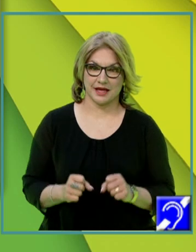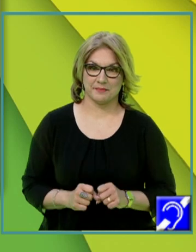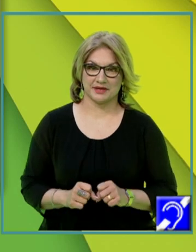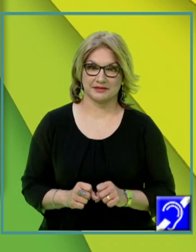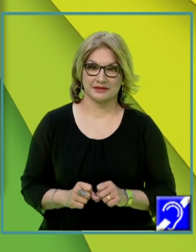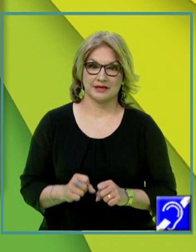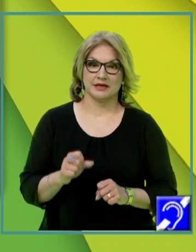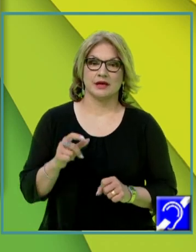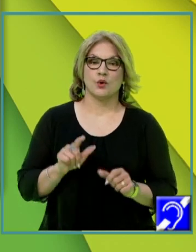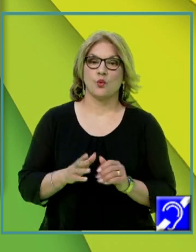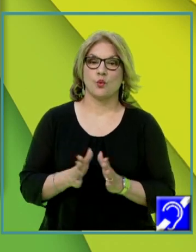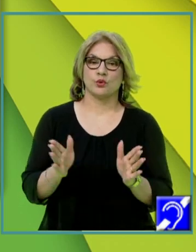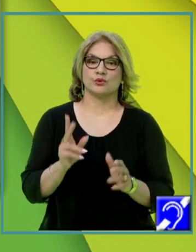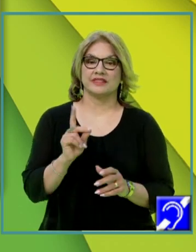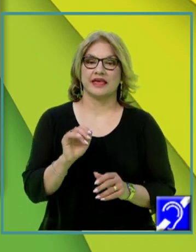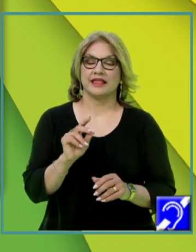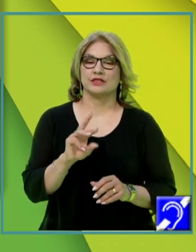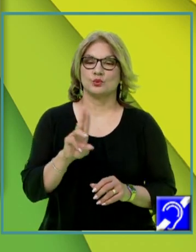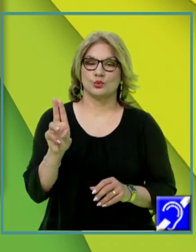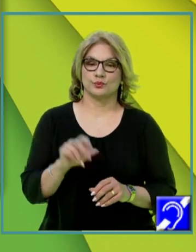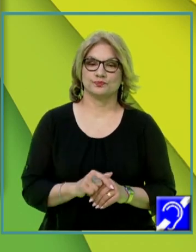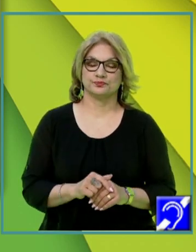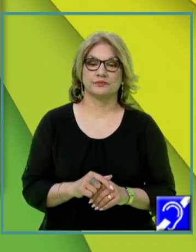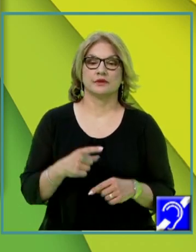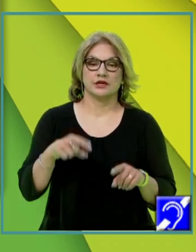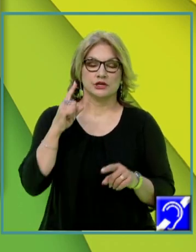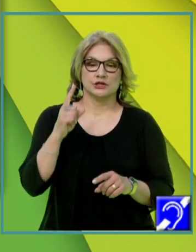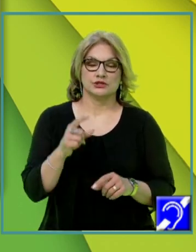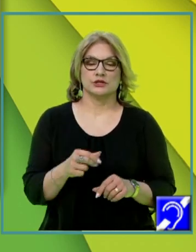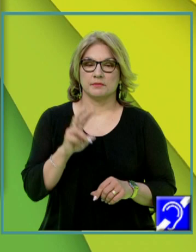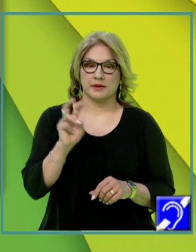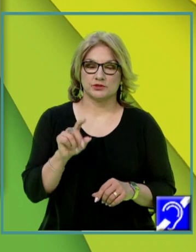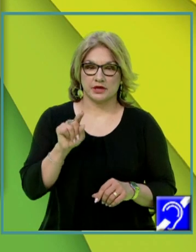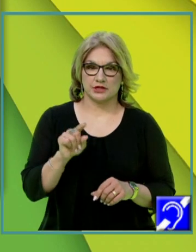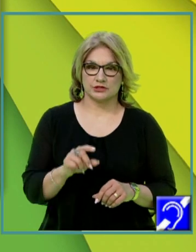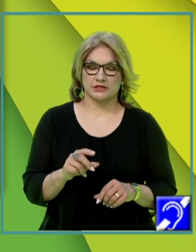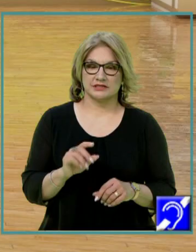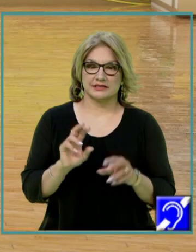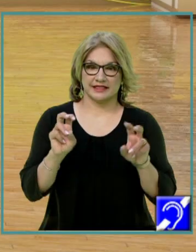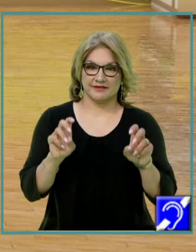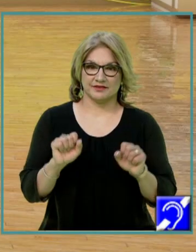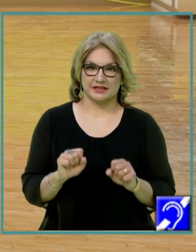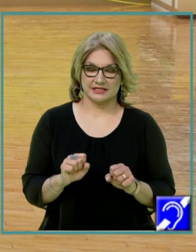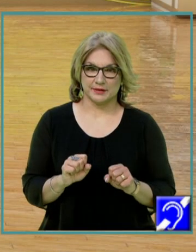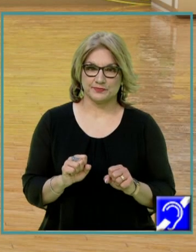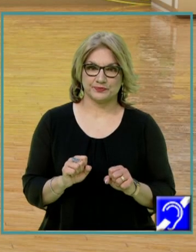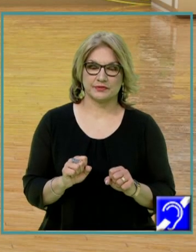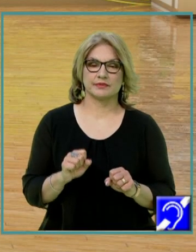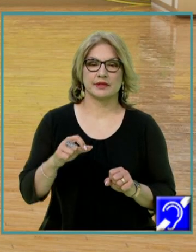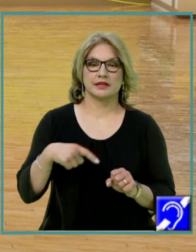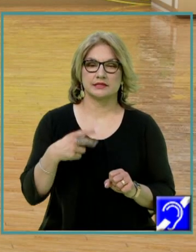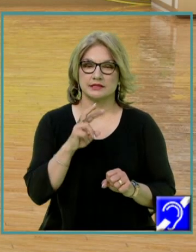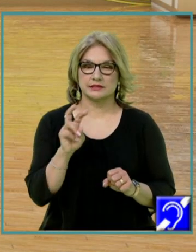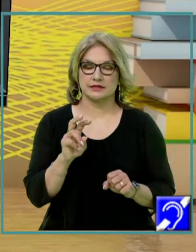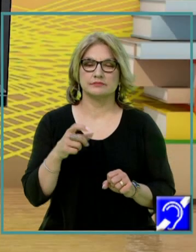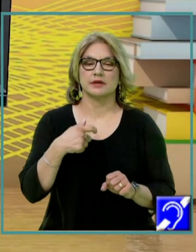și anume unghiul diedru. Și așa cum citim acestă definiție, unghiul diedru, ne dăm seama